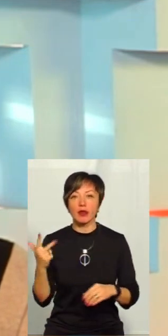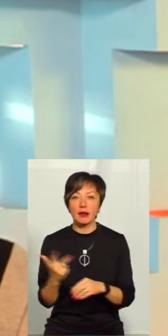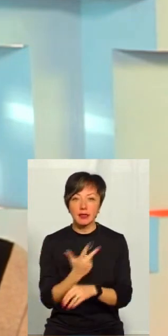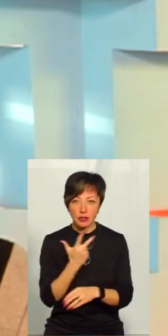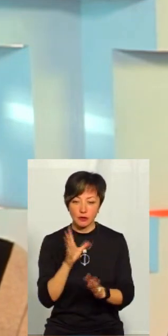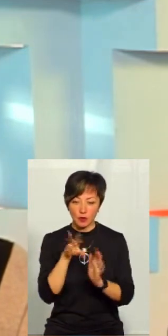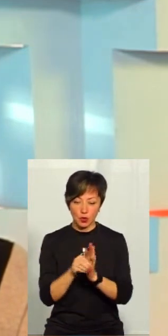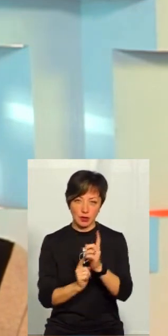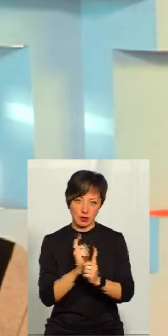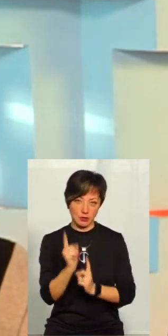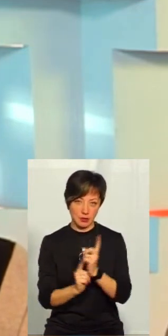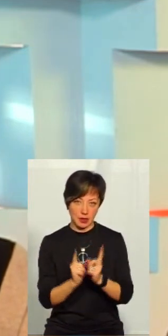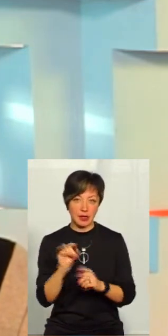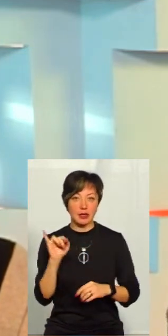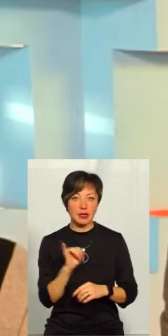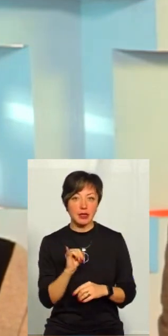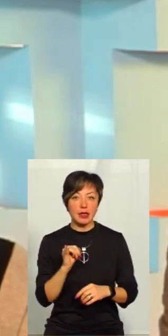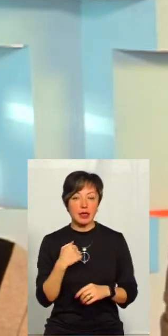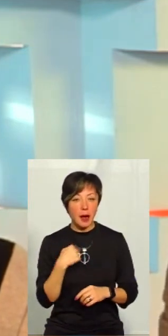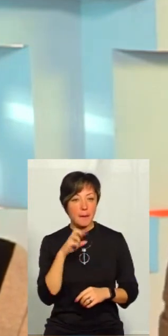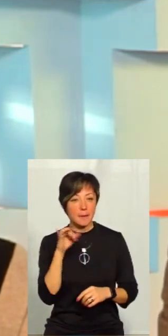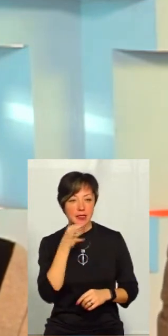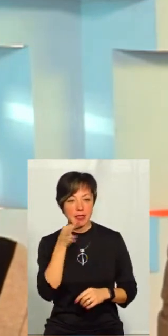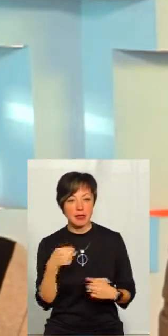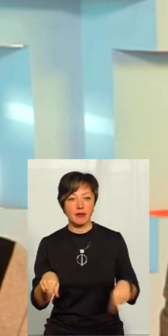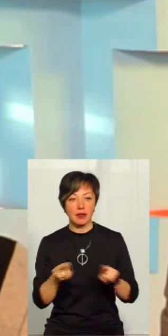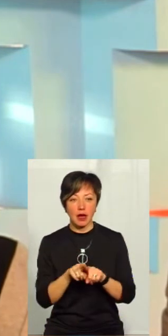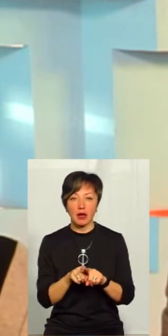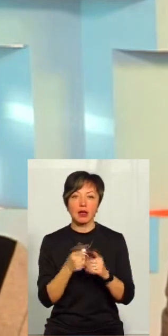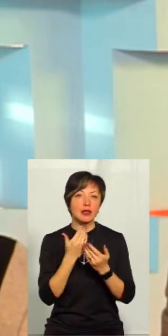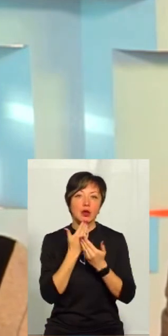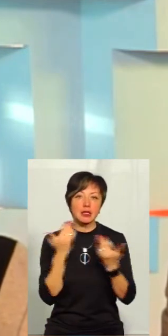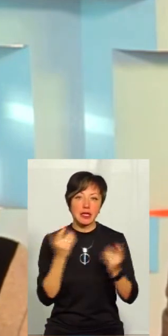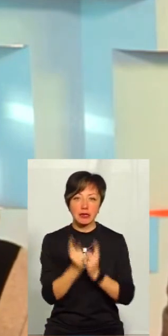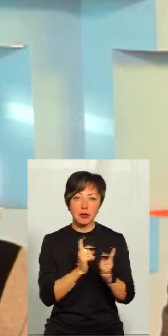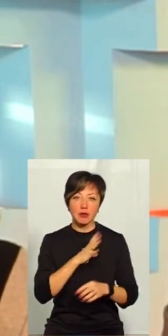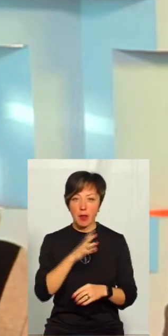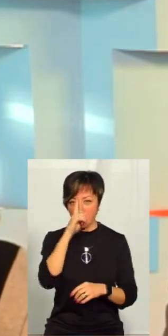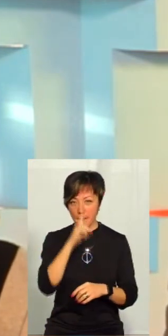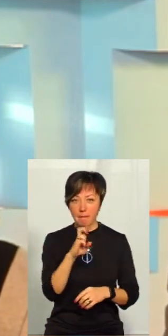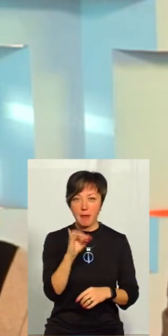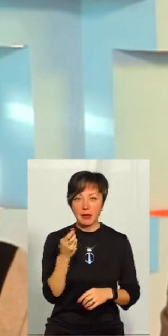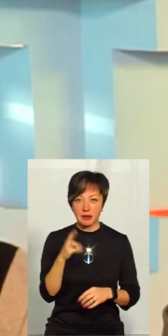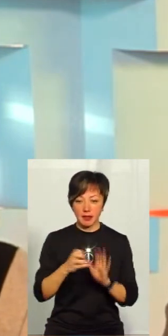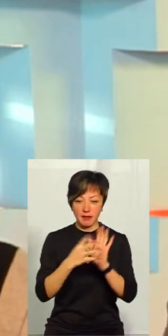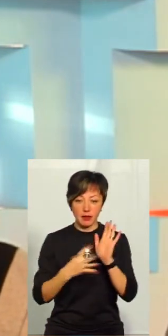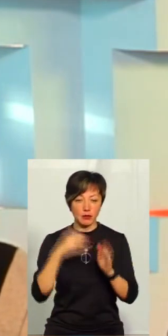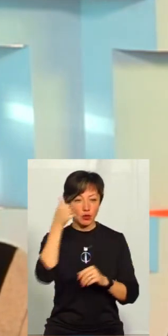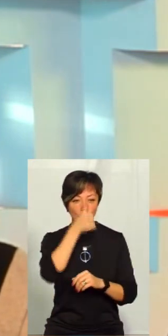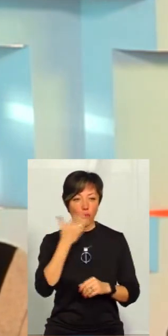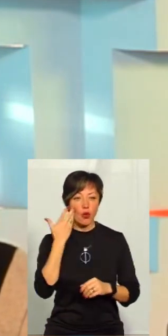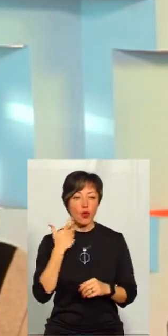різного роду зміни. І, навіть, я би сказав так, ще остання, саме остання зміна була в березні 2019 року, коли до